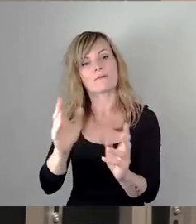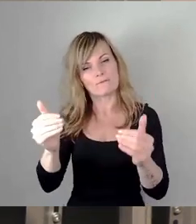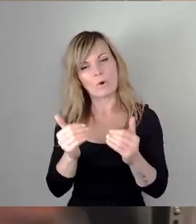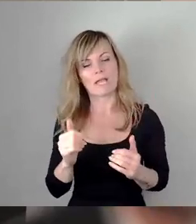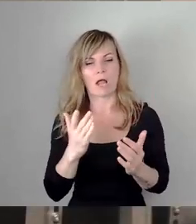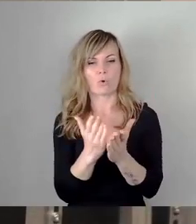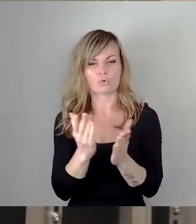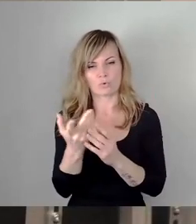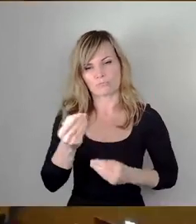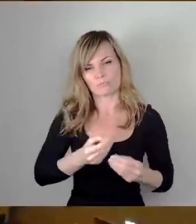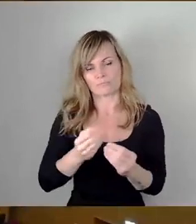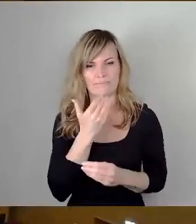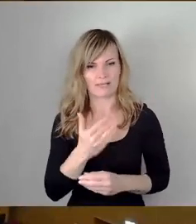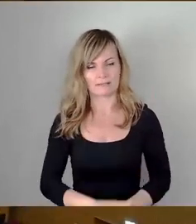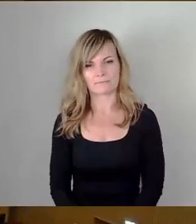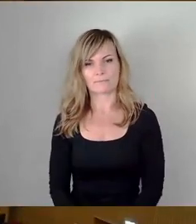Danke.